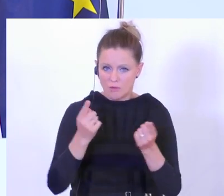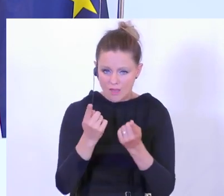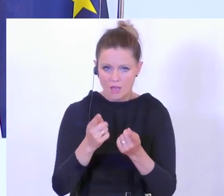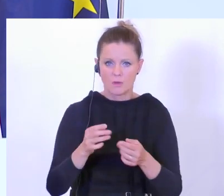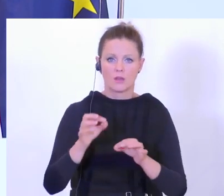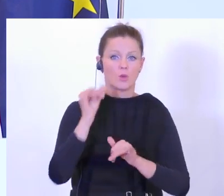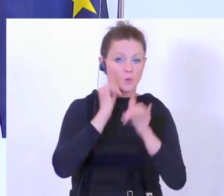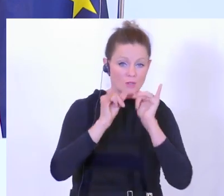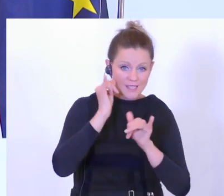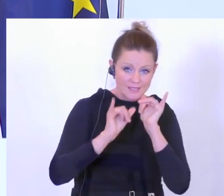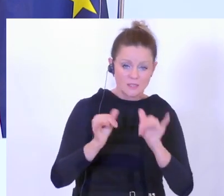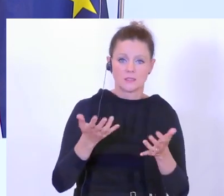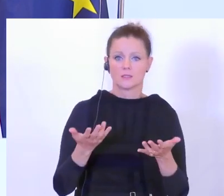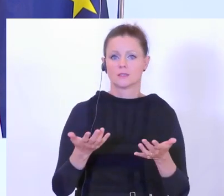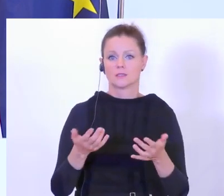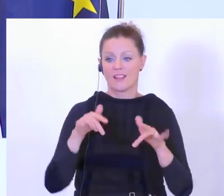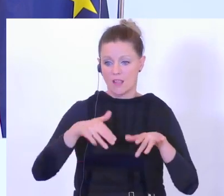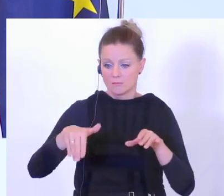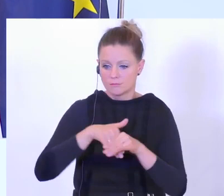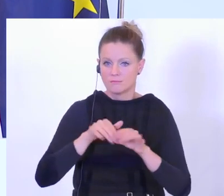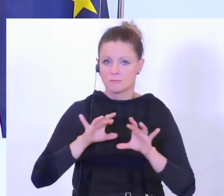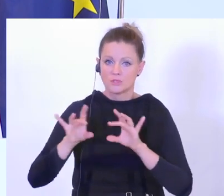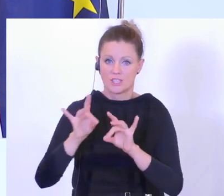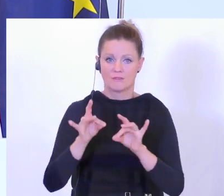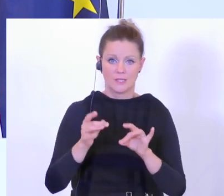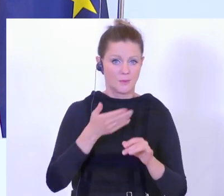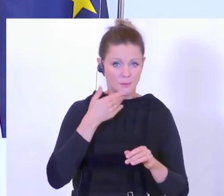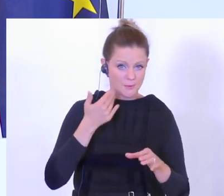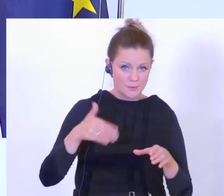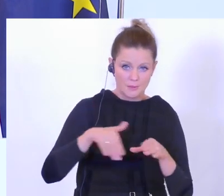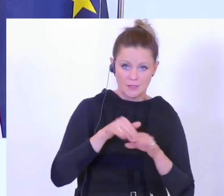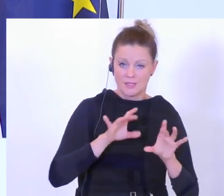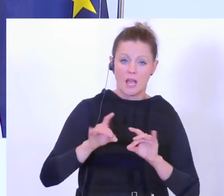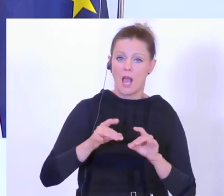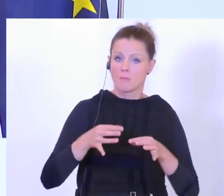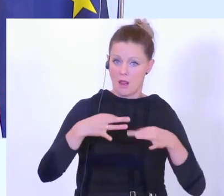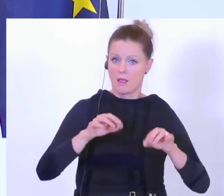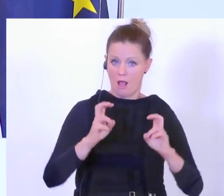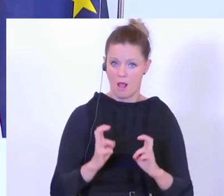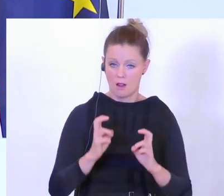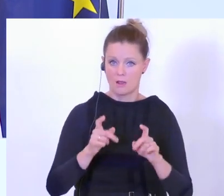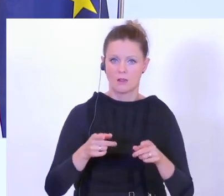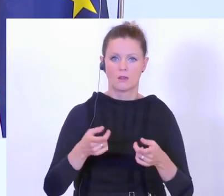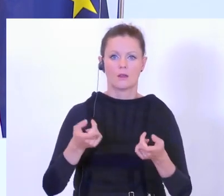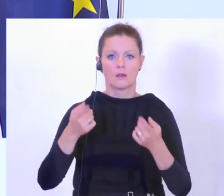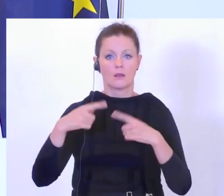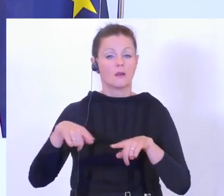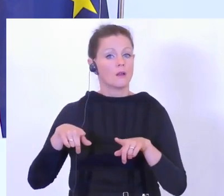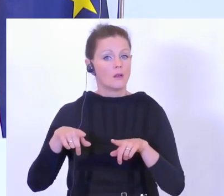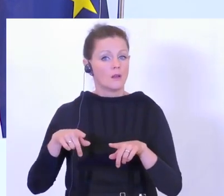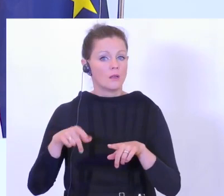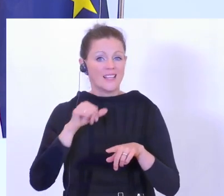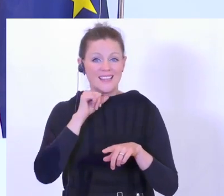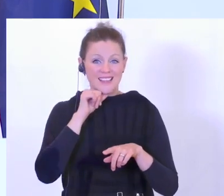Touristen? Sind Sie hier Beschäftigte? Sind Sie hier nicht Beschäftigte, aber legal aufhältig? Sind Sie hier nicht beschäftigt und